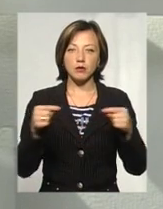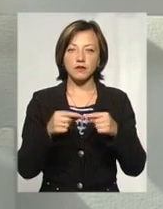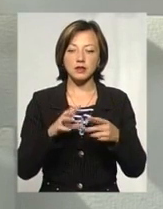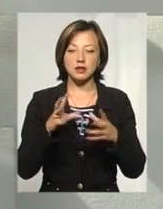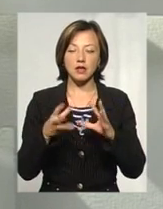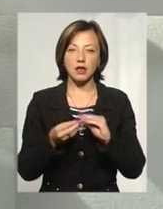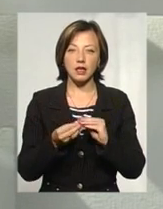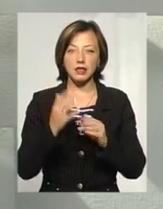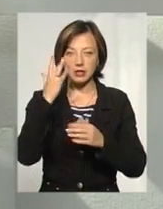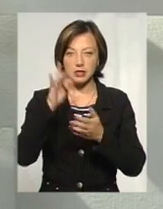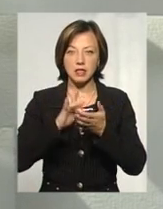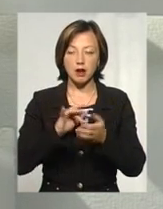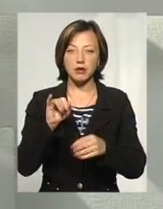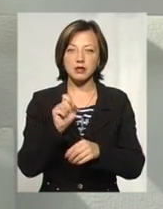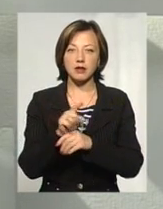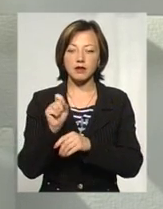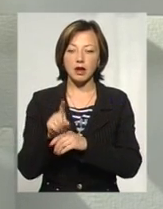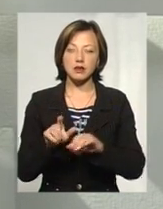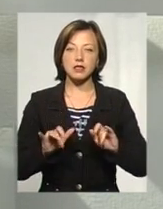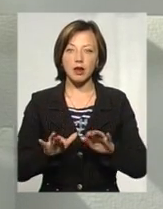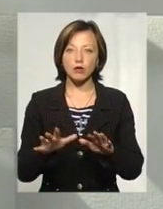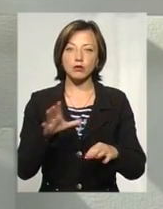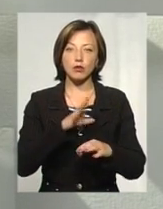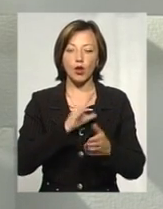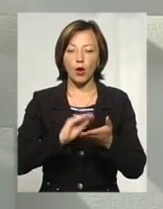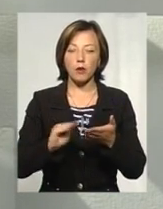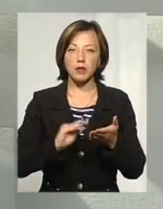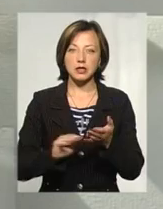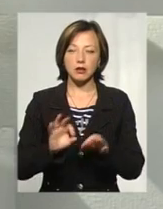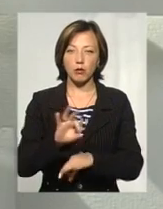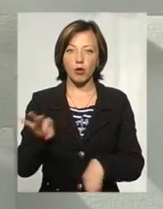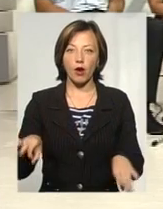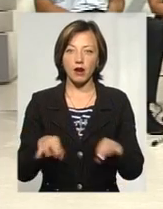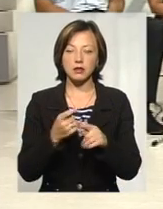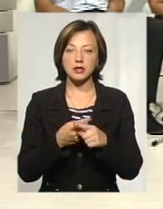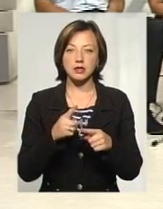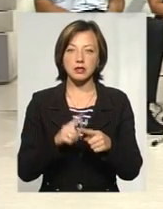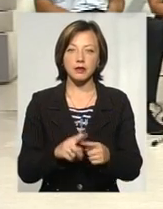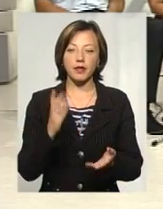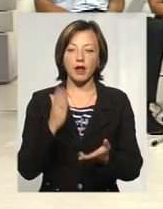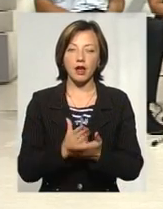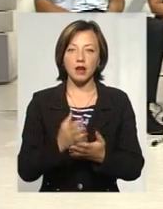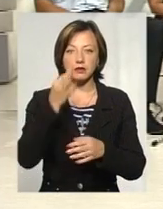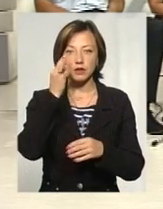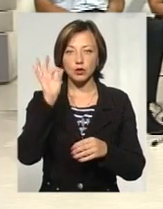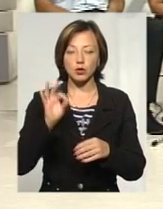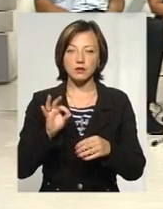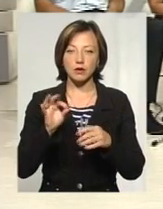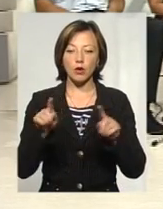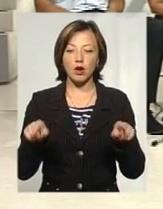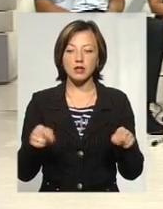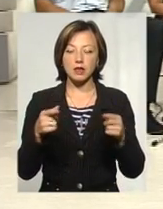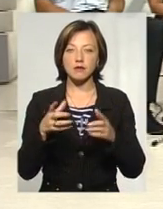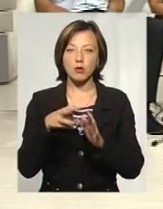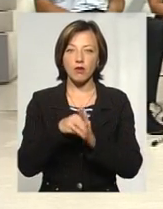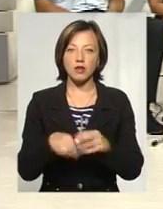цілям і задачам тим заходам, які були описані в проєкті, це наявність досвіду організації, впровадження